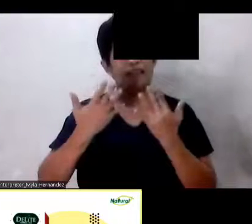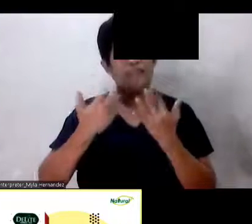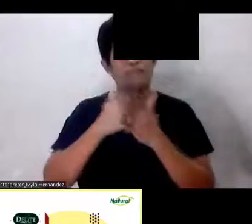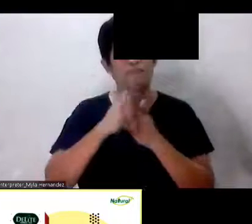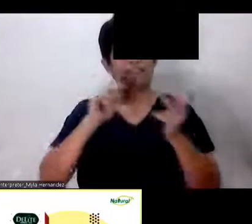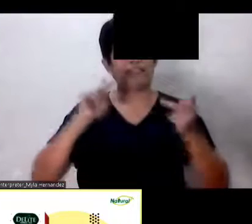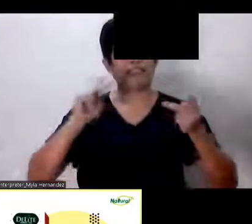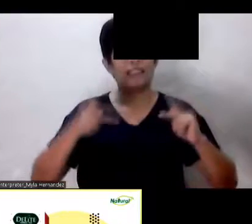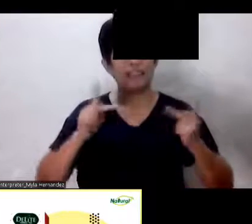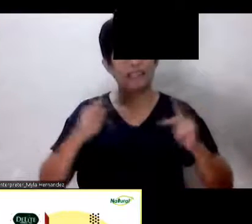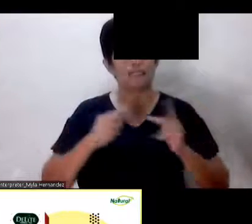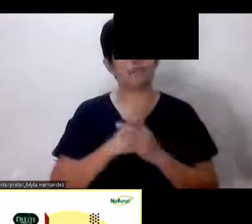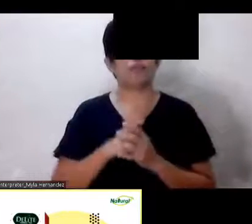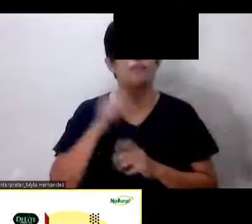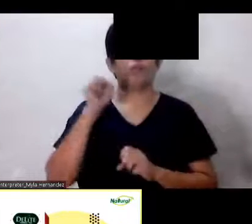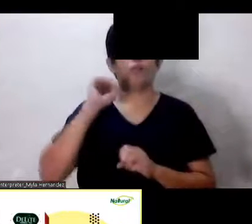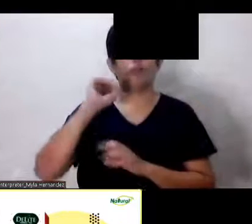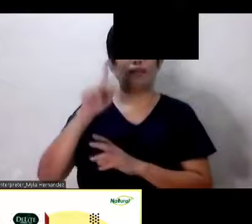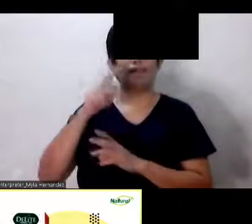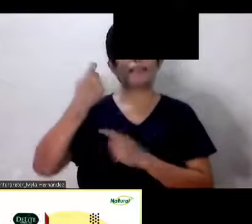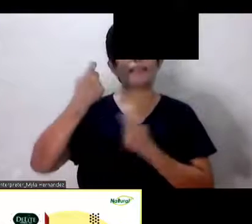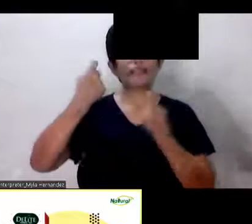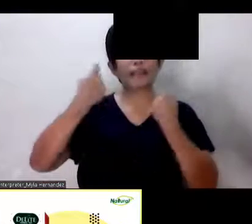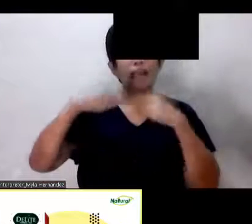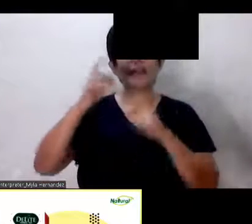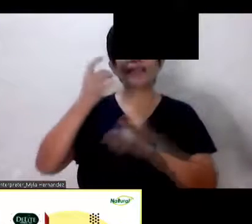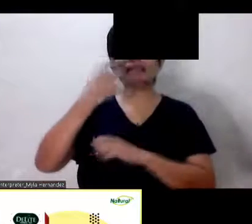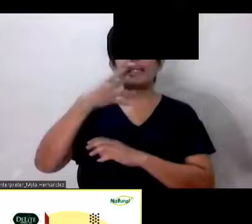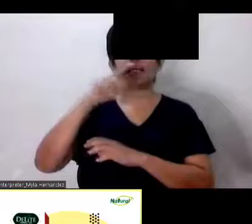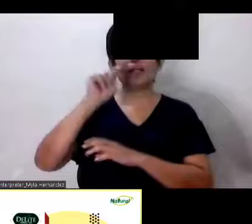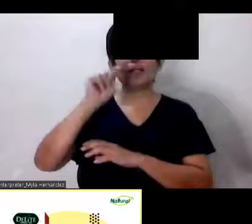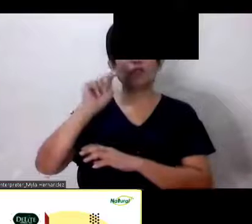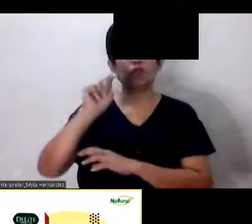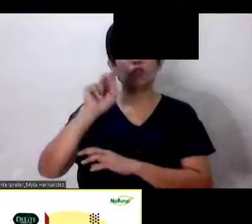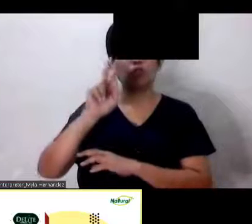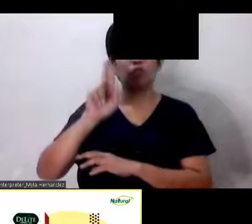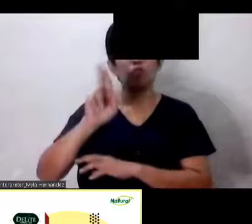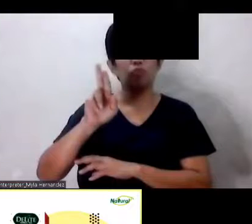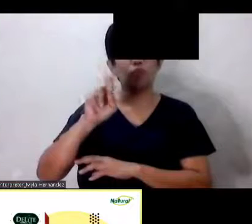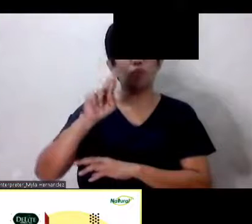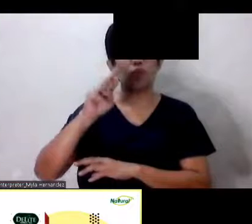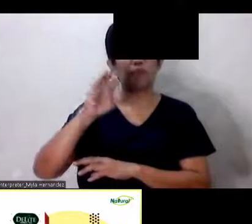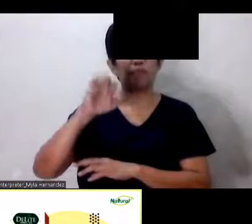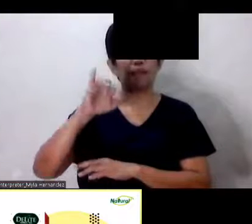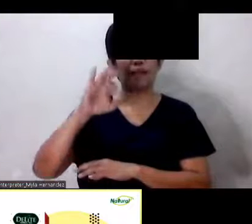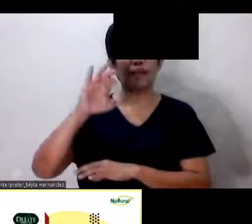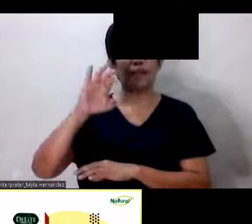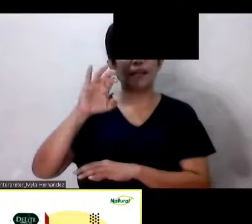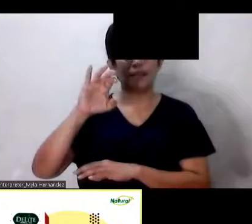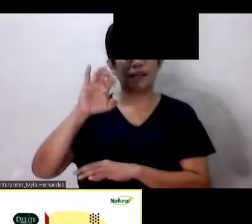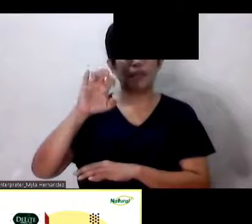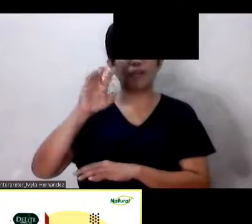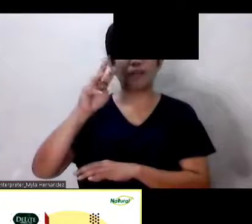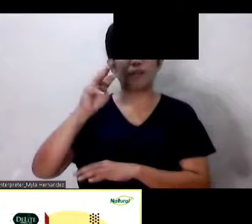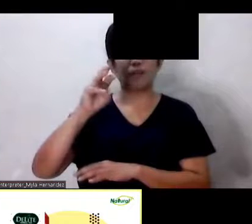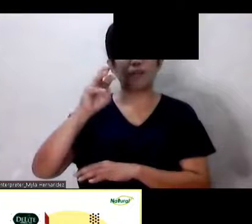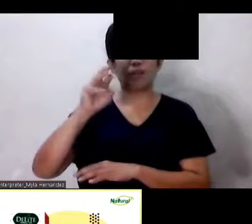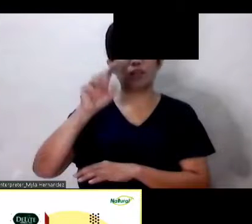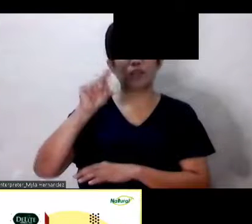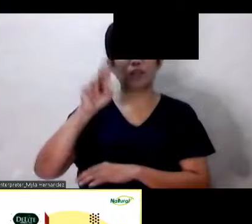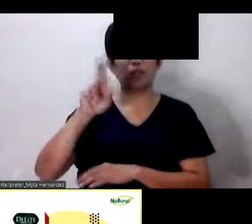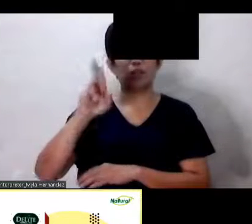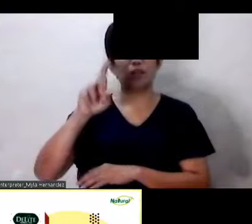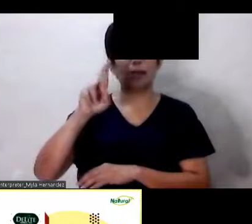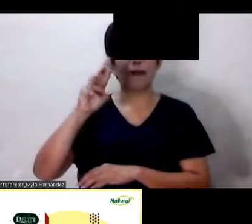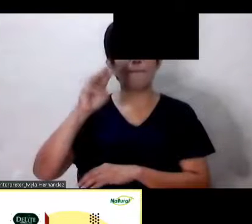Try taking Turmerica Plus Turmerica Plus Ay 10 pesos lang po Per capsule Available po